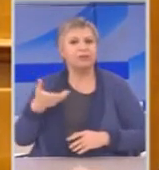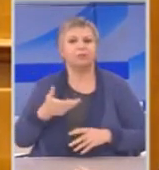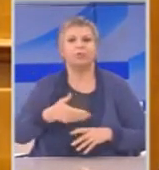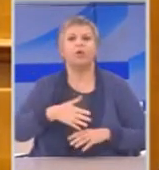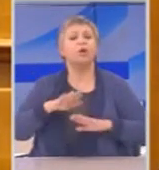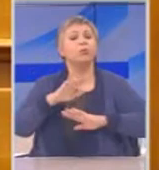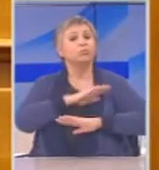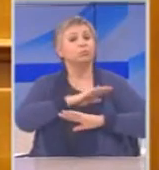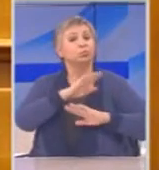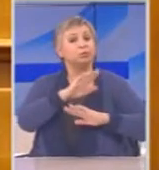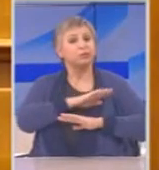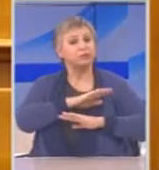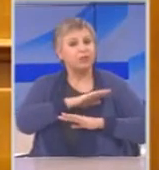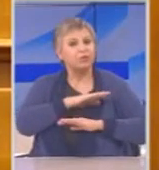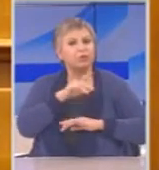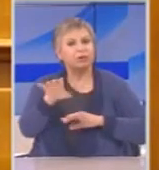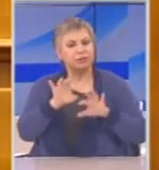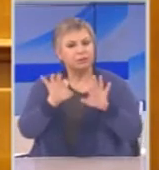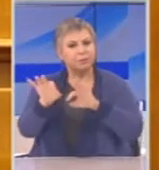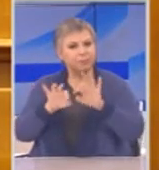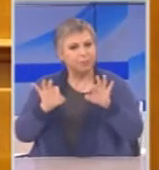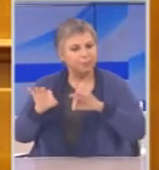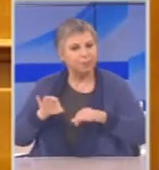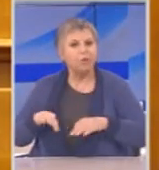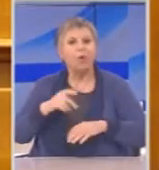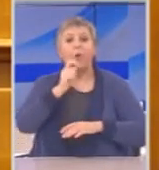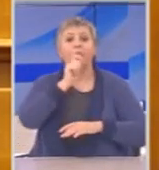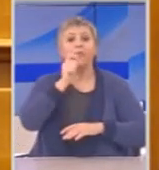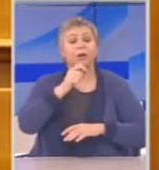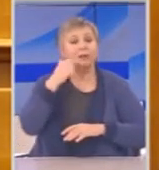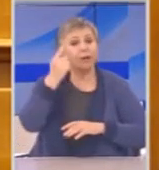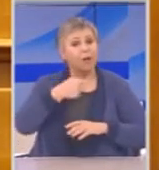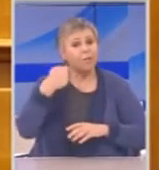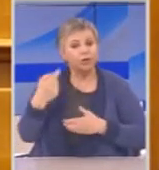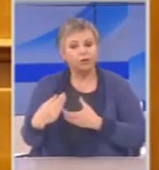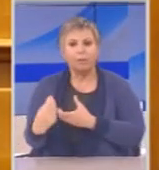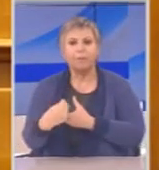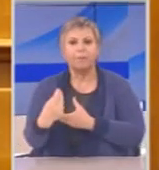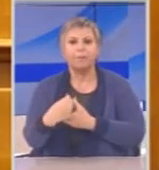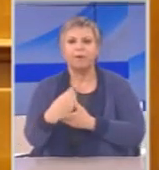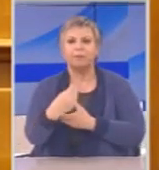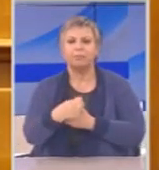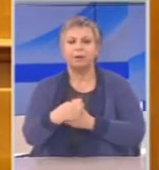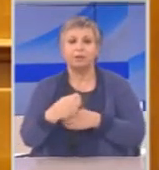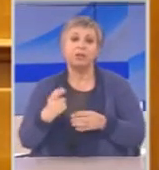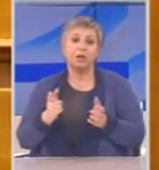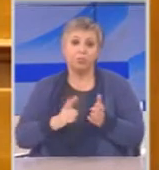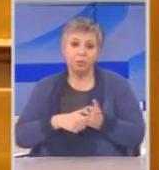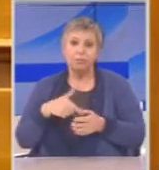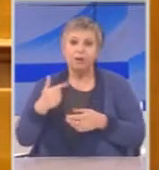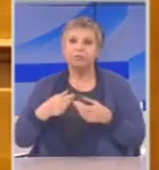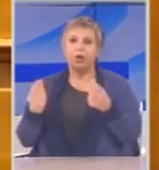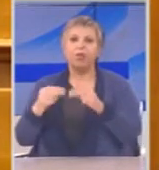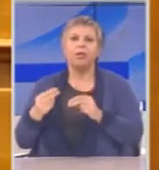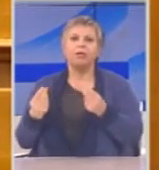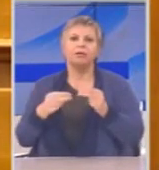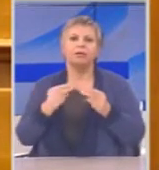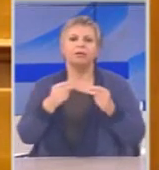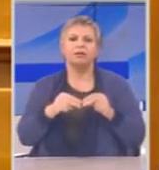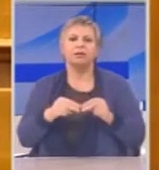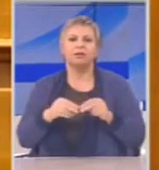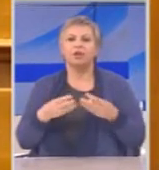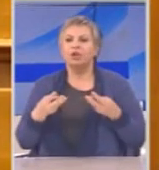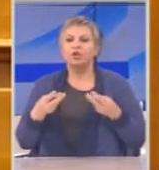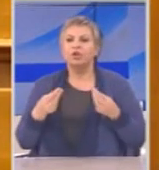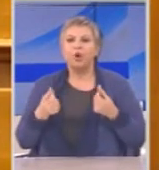όλες οι πολιτικές δυνάμεις μπορούν να συμμετέχουν να λύσουμε δηλαδή τέτοια ζητήματα στόχος μας είναι να